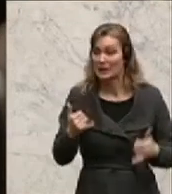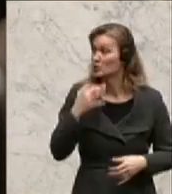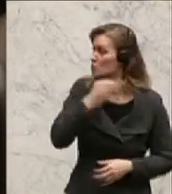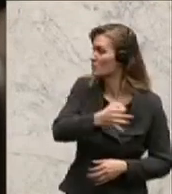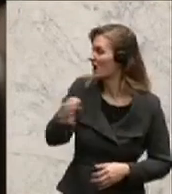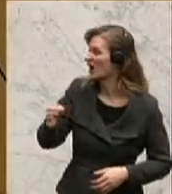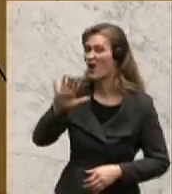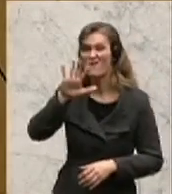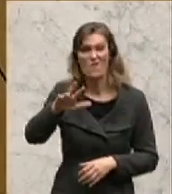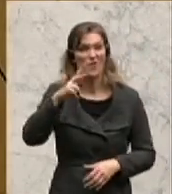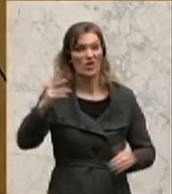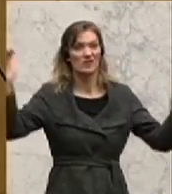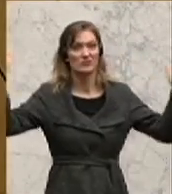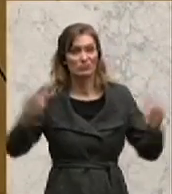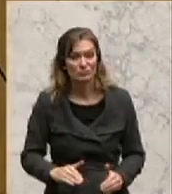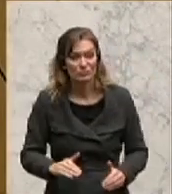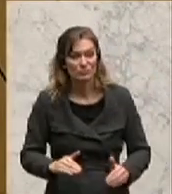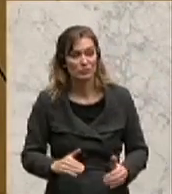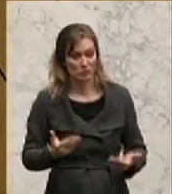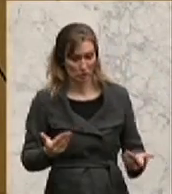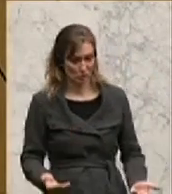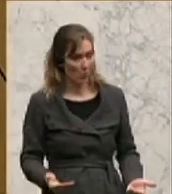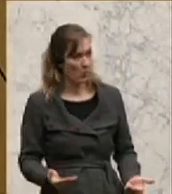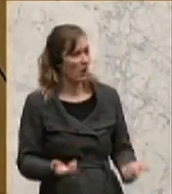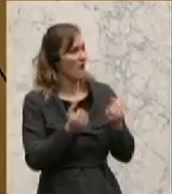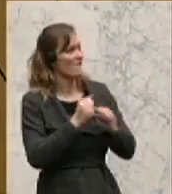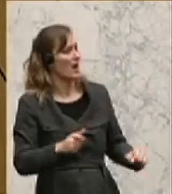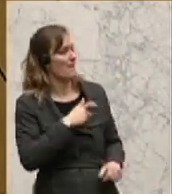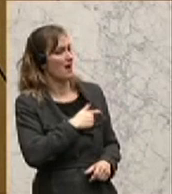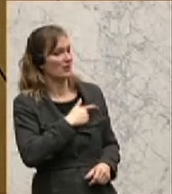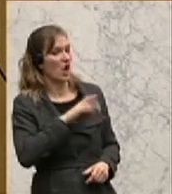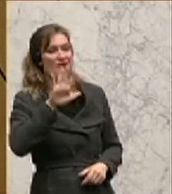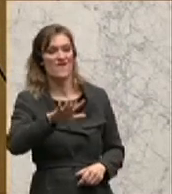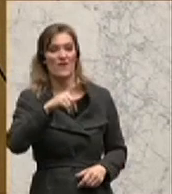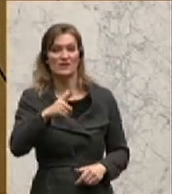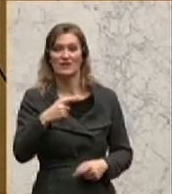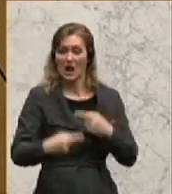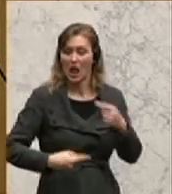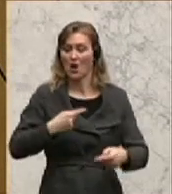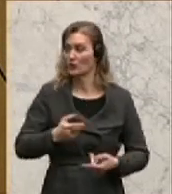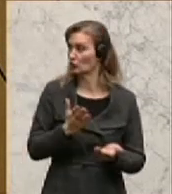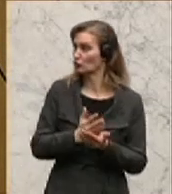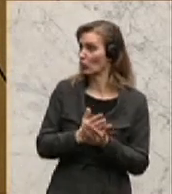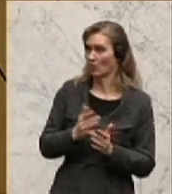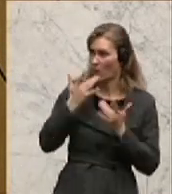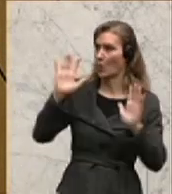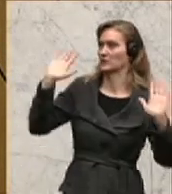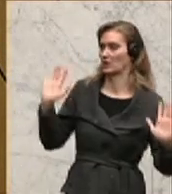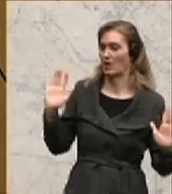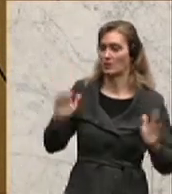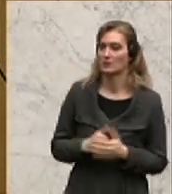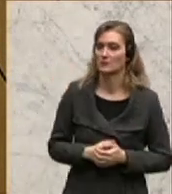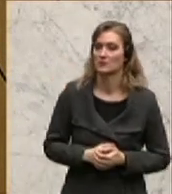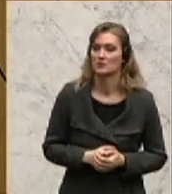bei 35% trauschiert, während Freiheitliche bei 25% schon sind, Gott sei Dank, muss ich sagen,